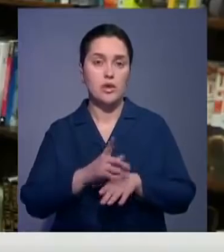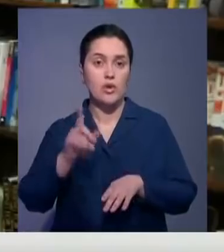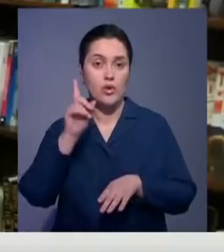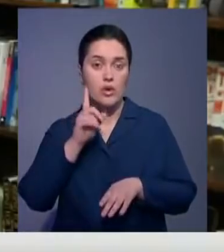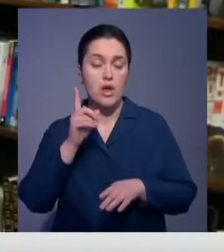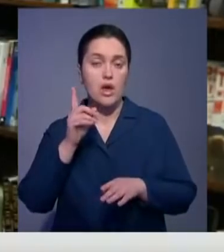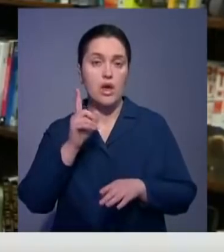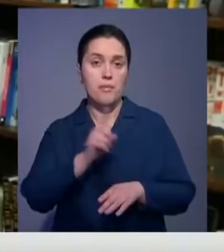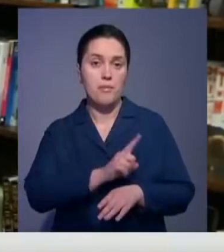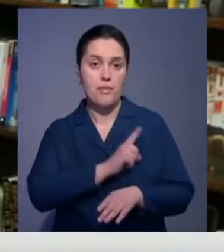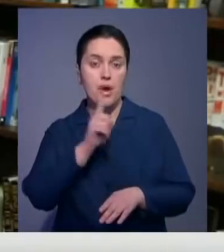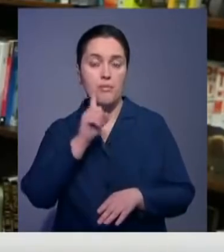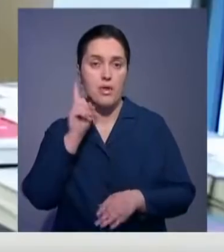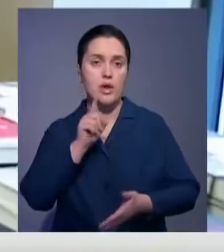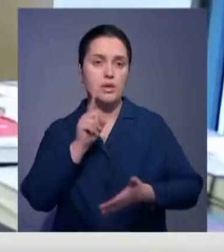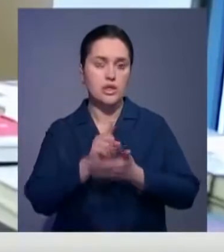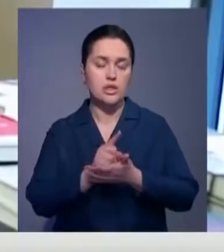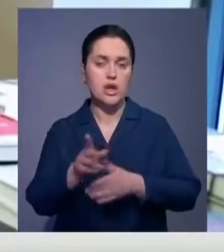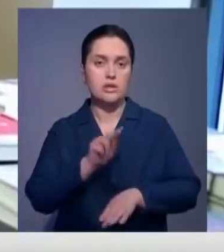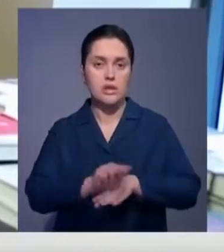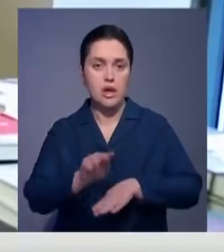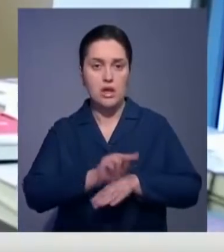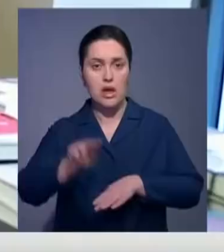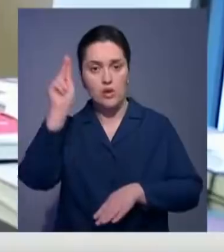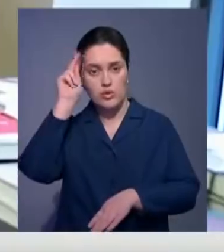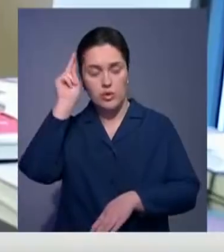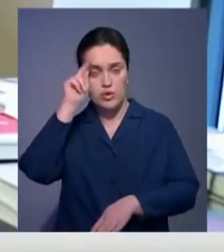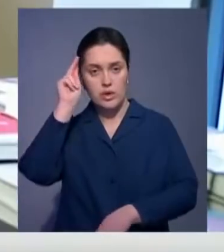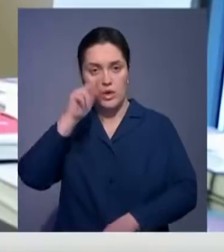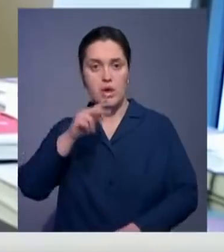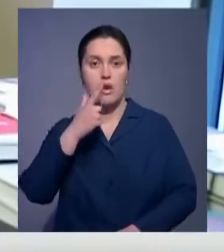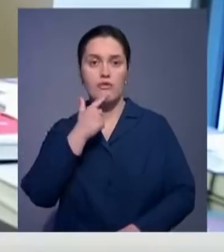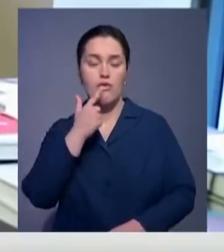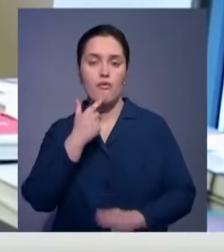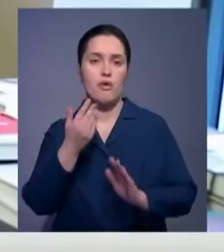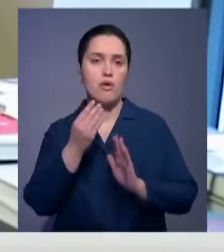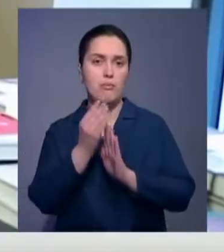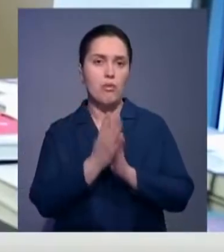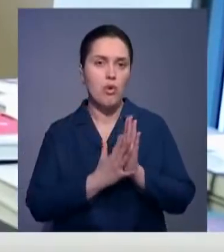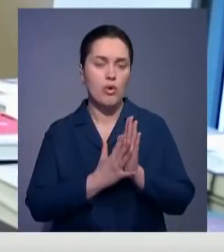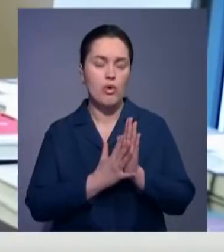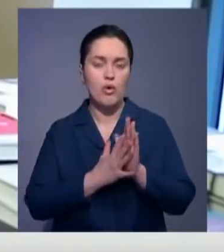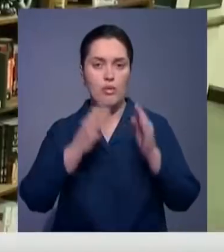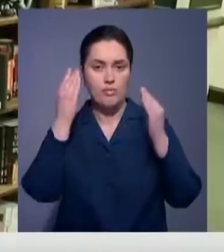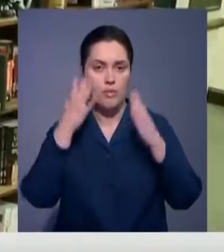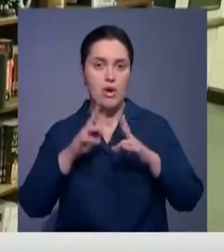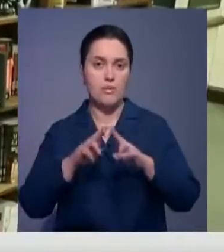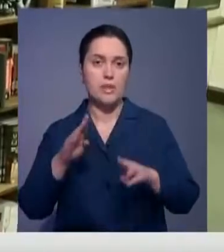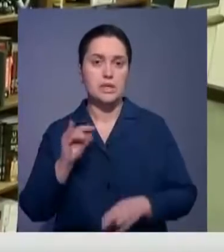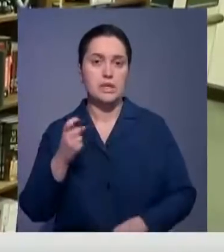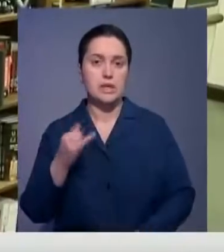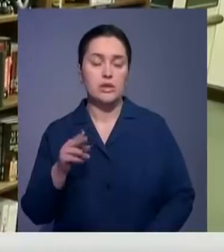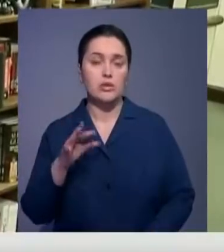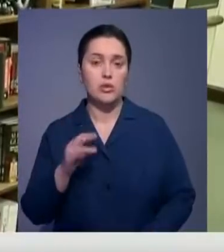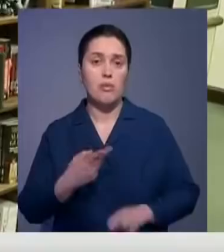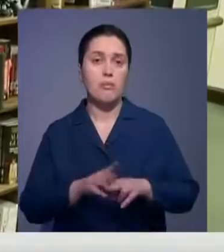серьезные. Молодежь должна это знать, изучить, размышлять. Кровь и пот – это своего рода вот тихидон. Над переводом